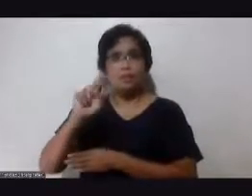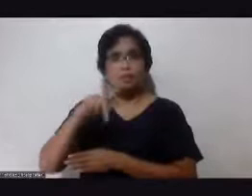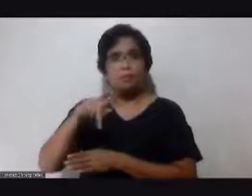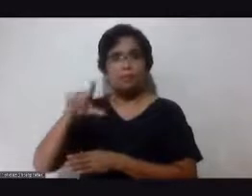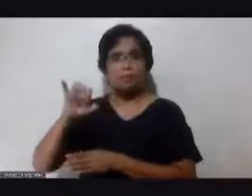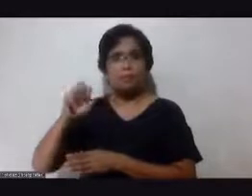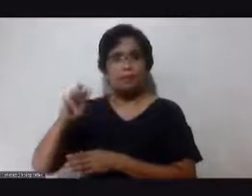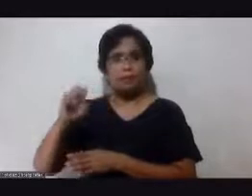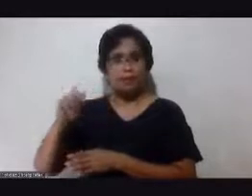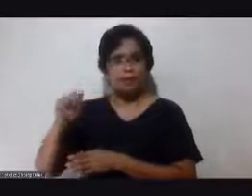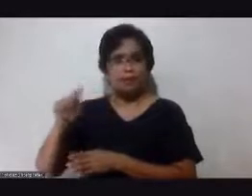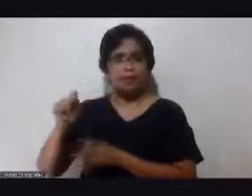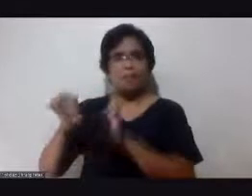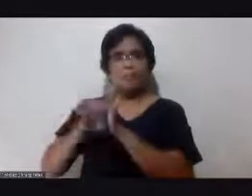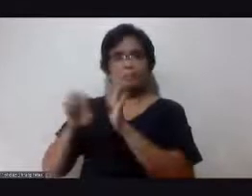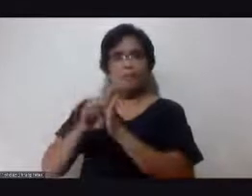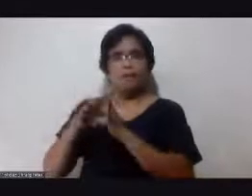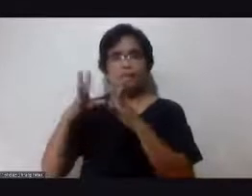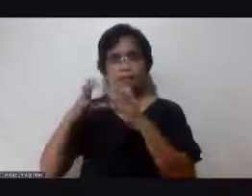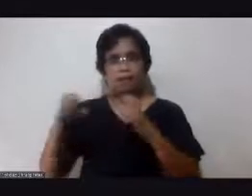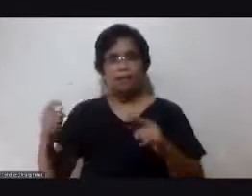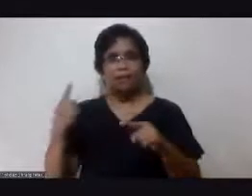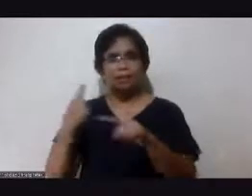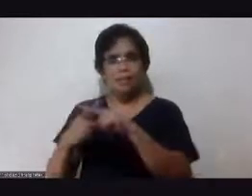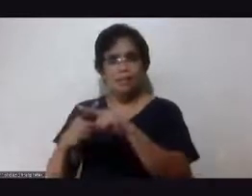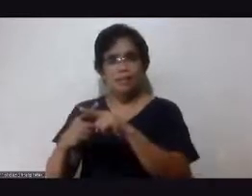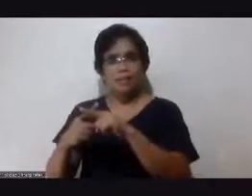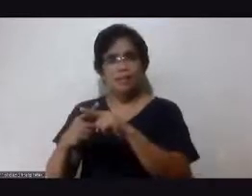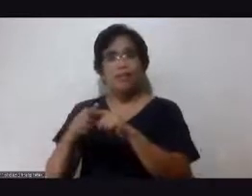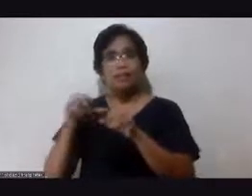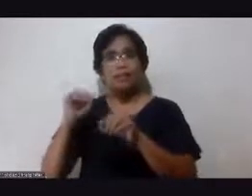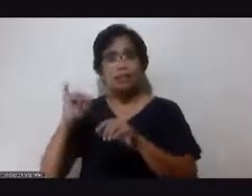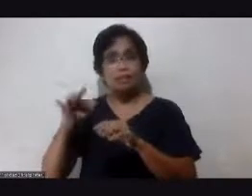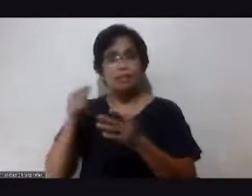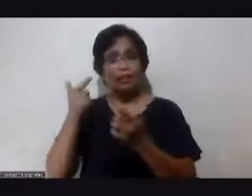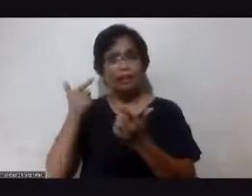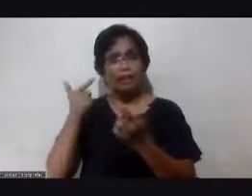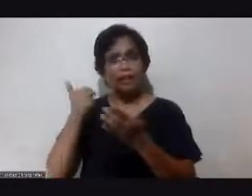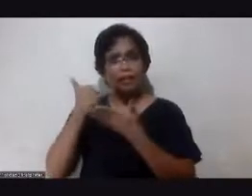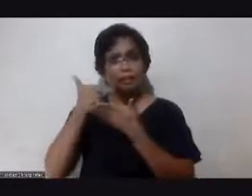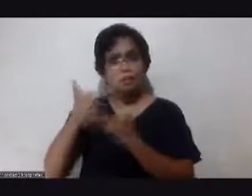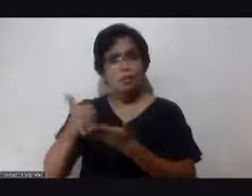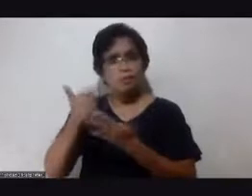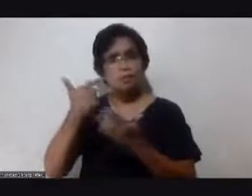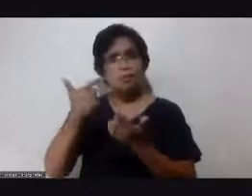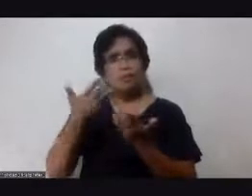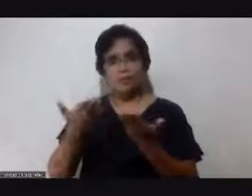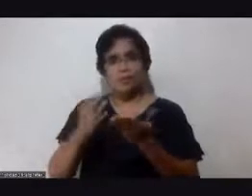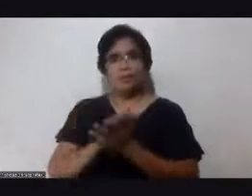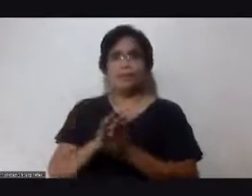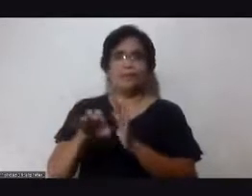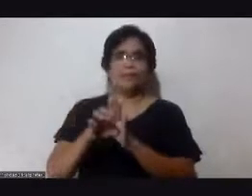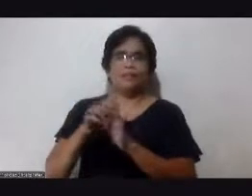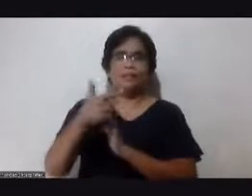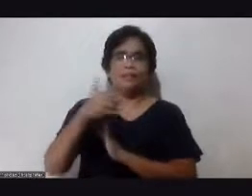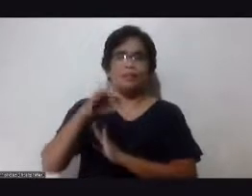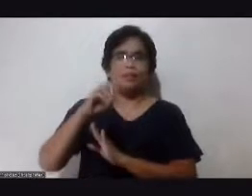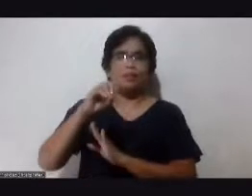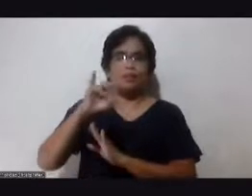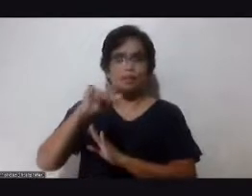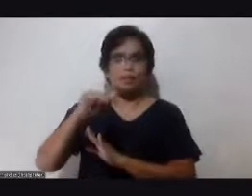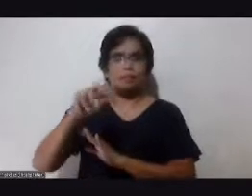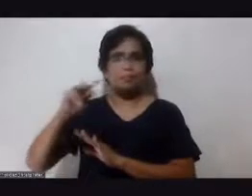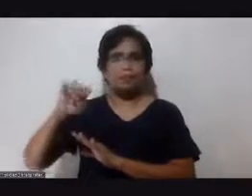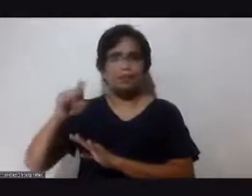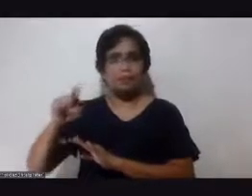tungo dun sa health goal nyo why not take it ok kung nakakatulong siya yung guya max kung nakakatulong siya why not take it